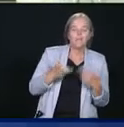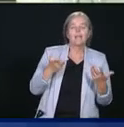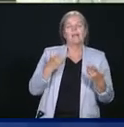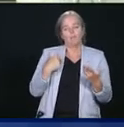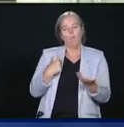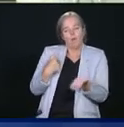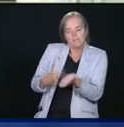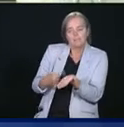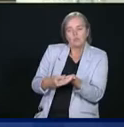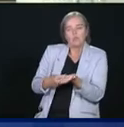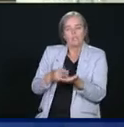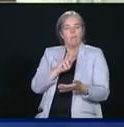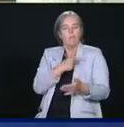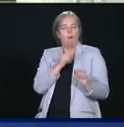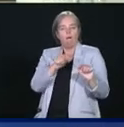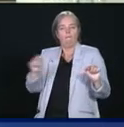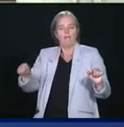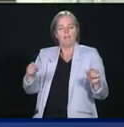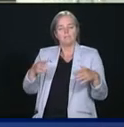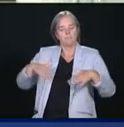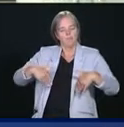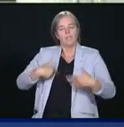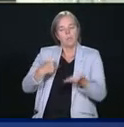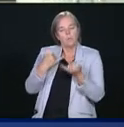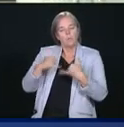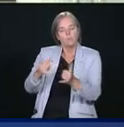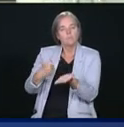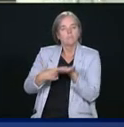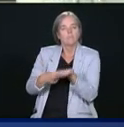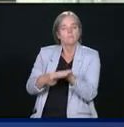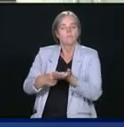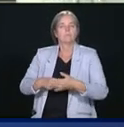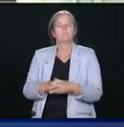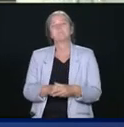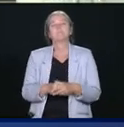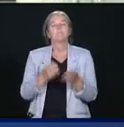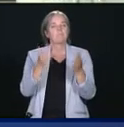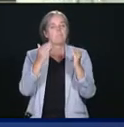ensemble. Merci. Et une autre question sur le téléphone. Merci.